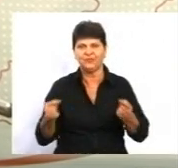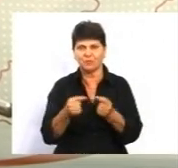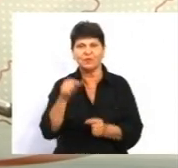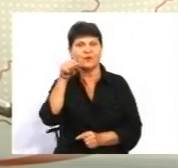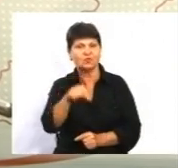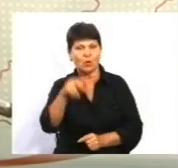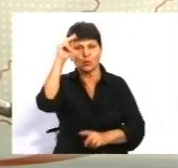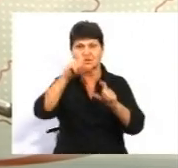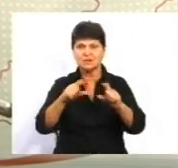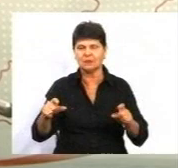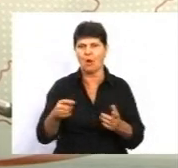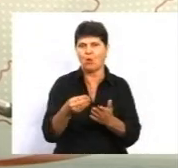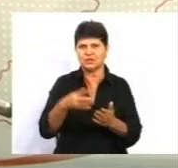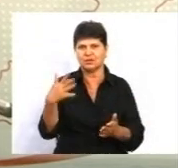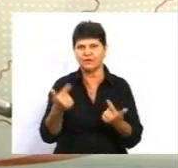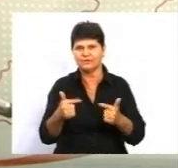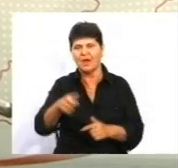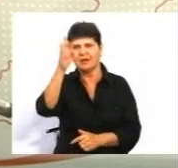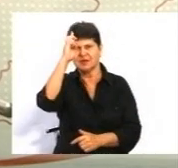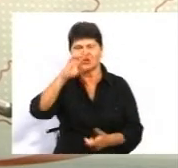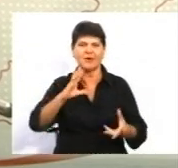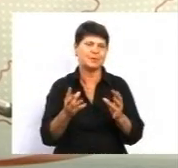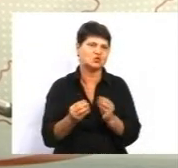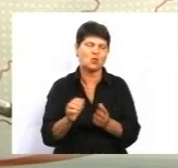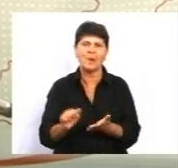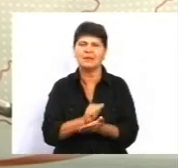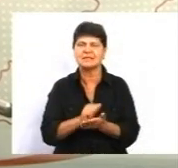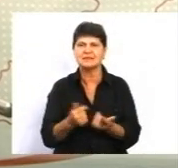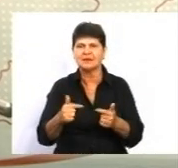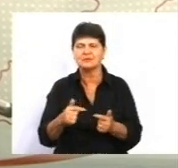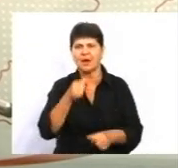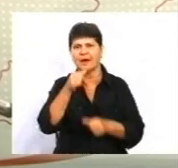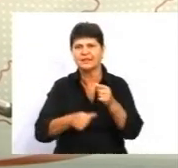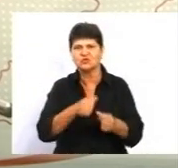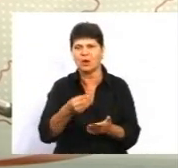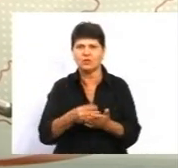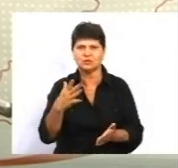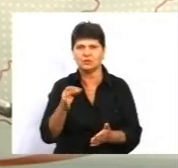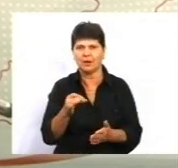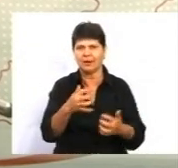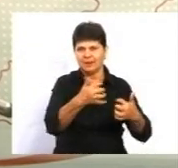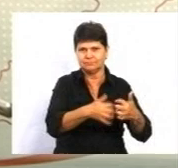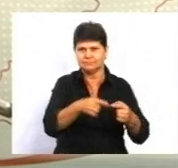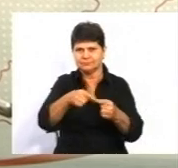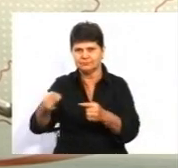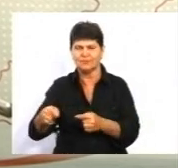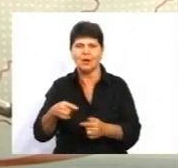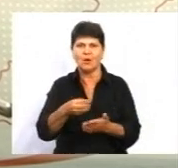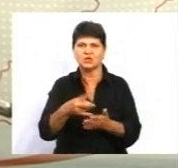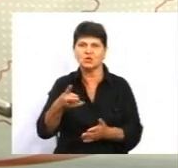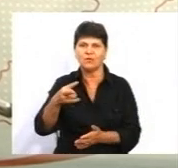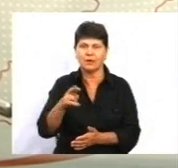проходити оцінювання. Чи це державна підсумкова атестація, річне оцінювання і проміжне оцінювання. Більше того, там є